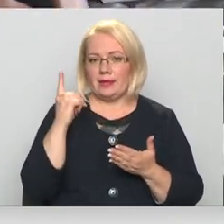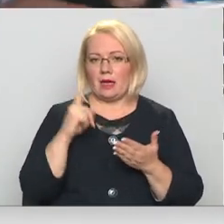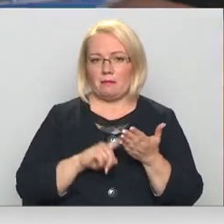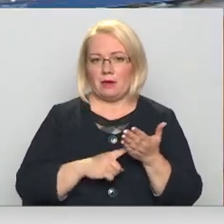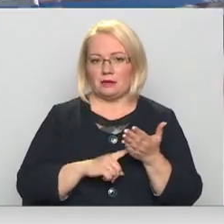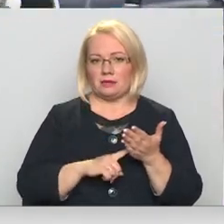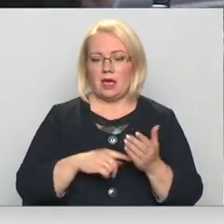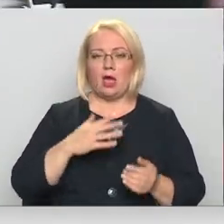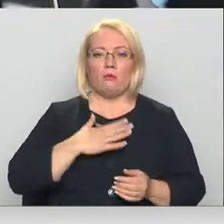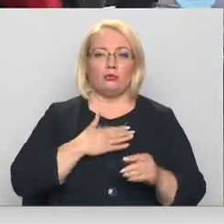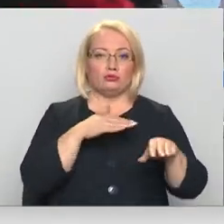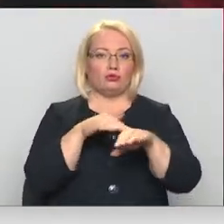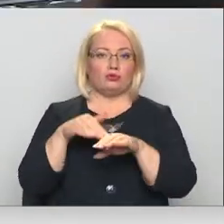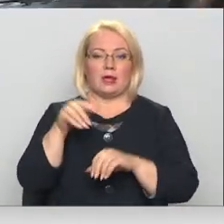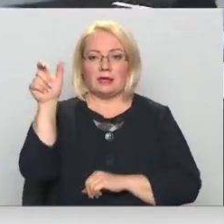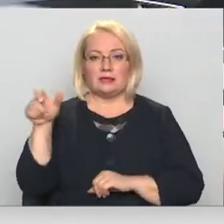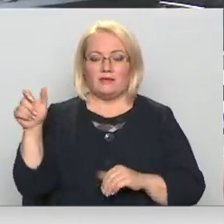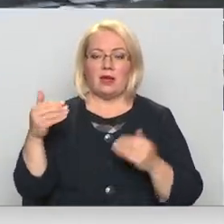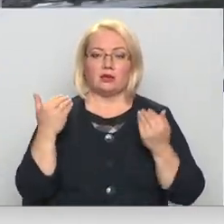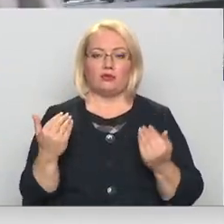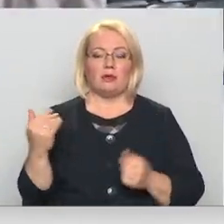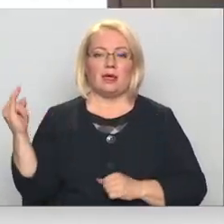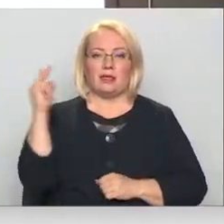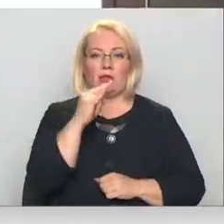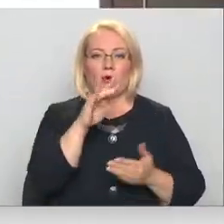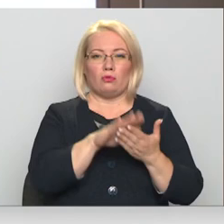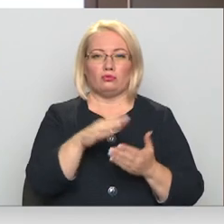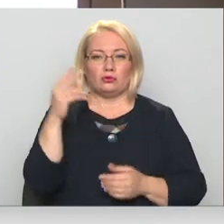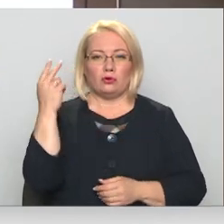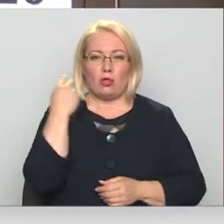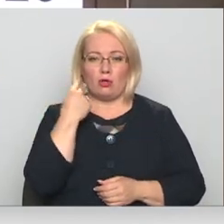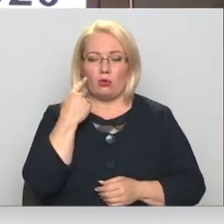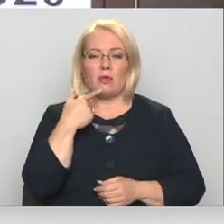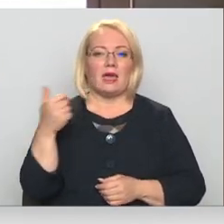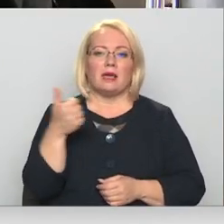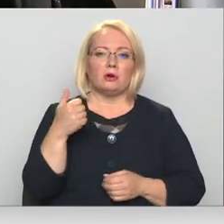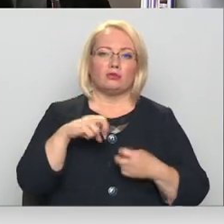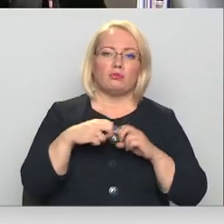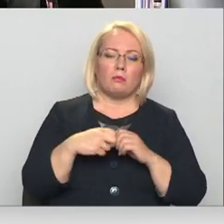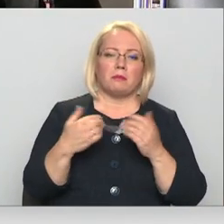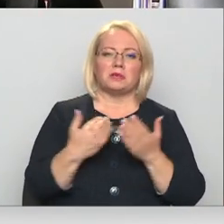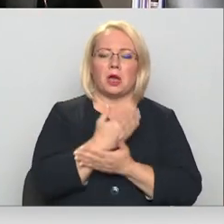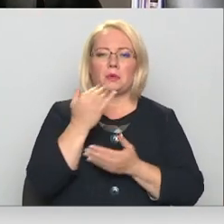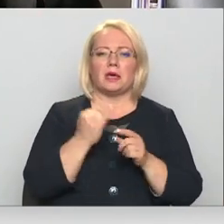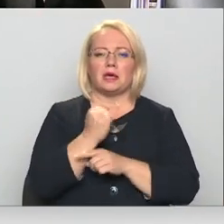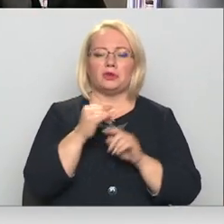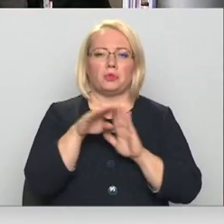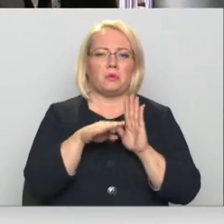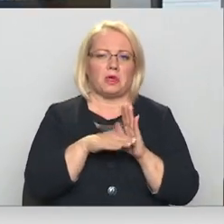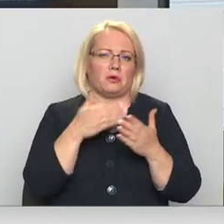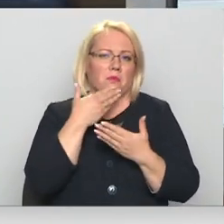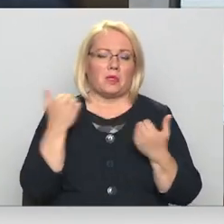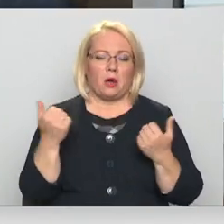Mūsu uzrunātie cilvēki, kur šodien devās uz Londonu, atzīst, ka īpašas problēmas jaunai ieceļošanas noteikumi nesagādā. Un par